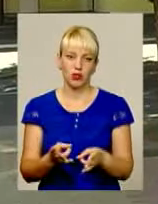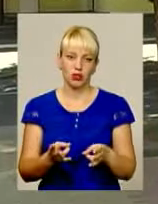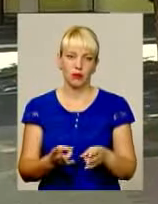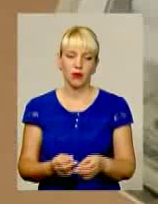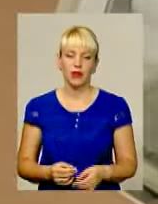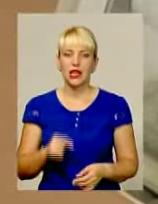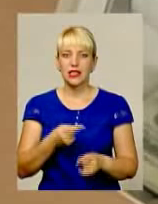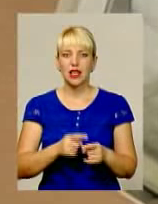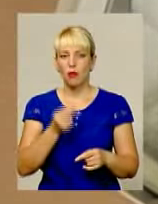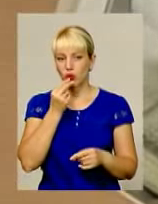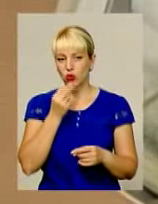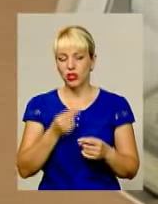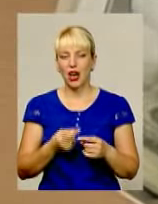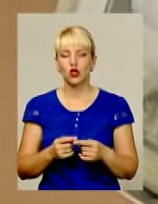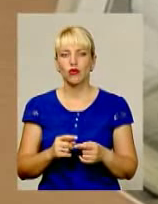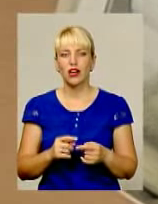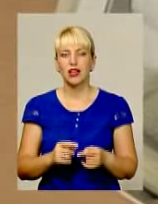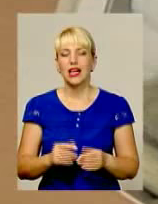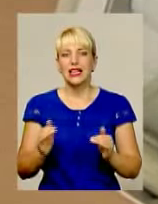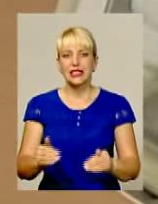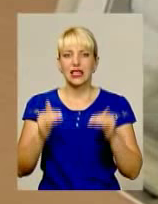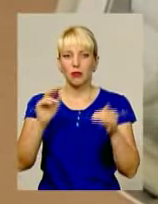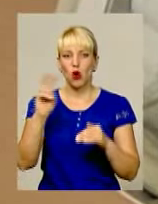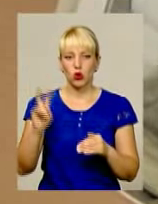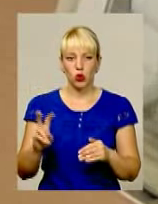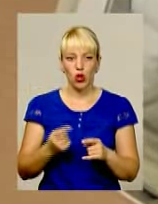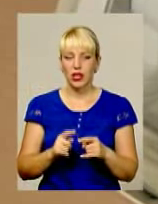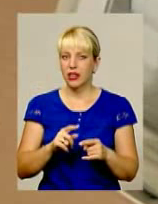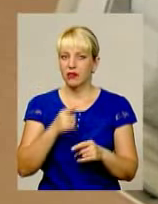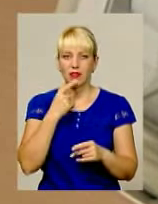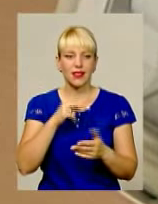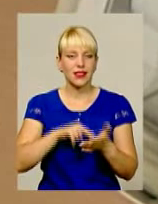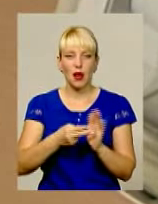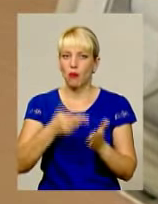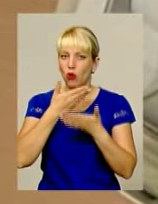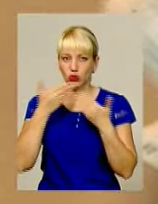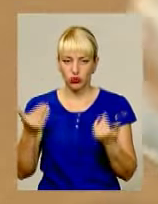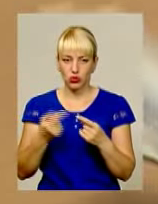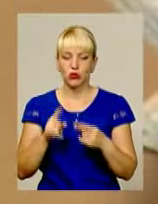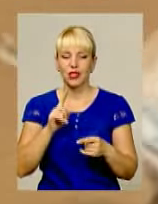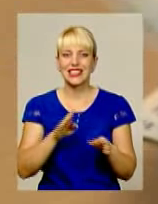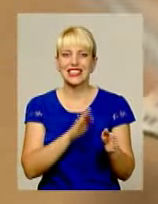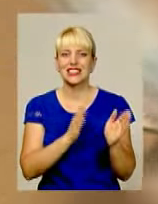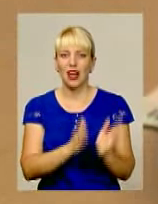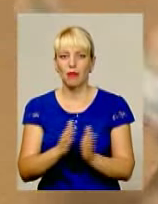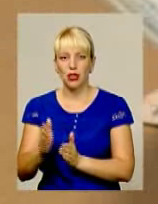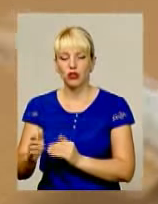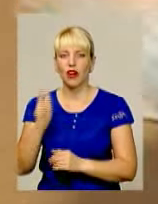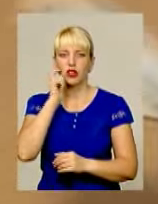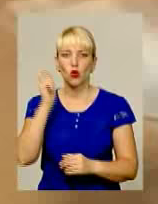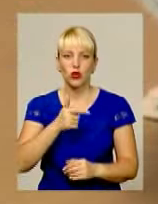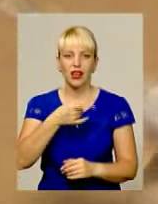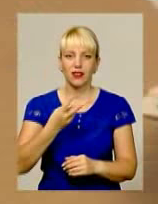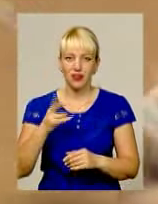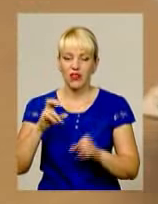тобто продукти харчування. Утім, суттєвого стрибка долара цієї осені експерти не прогнозують. І запевняють, стабілізувати українську валюту